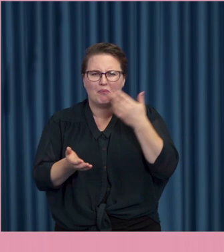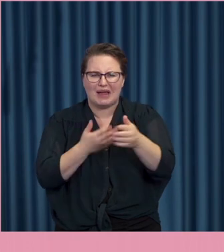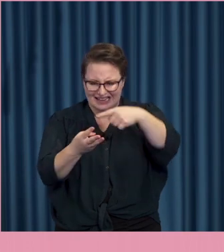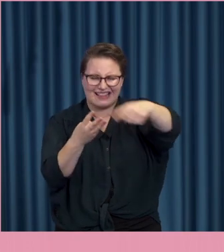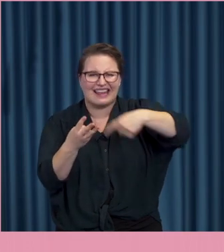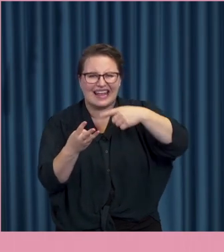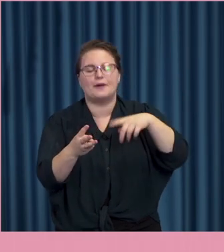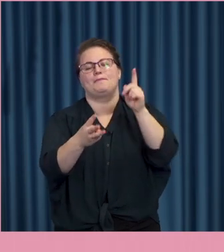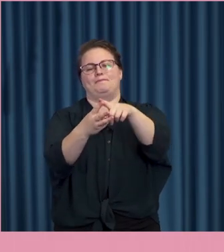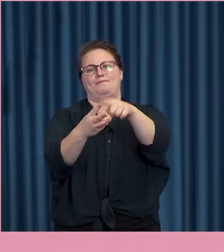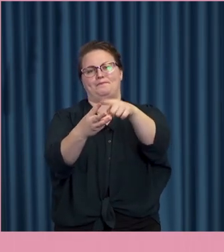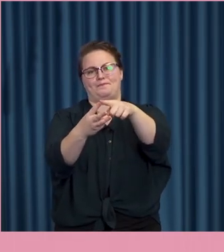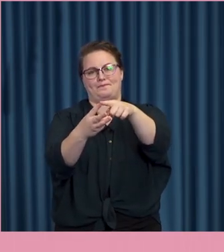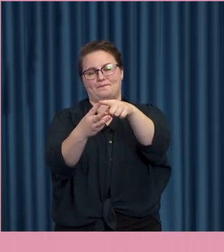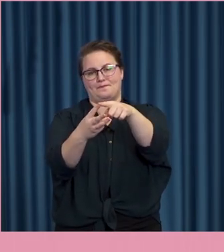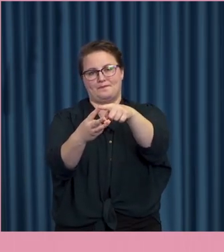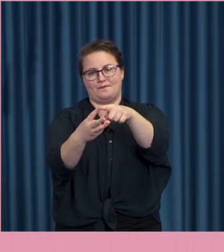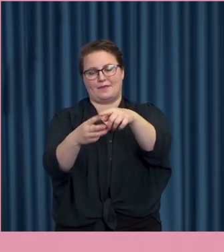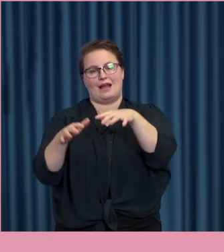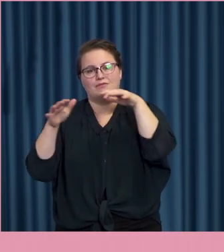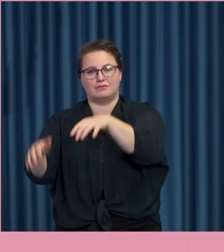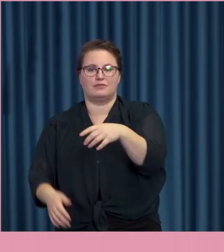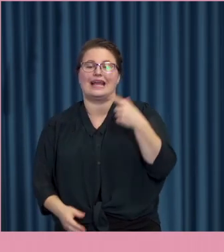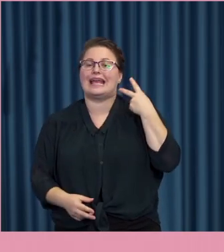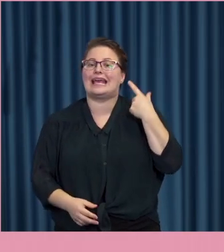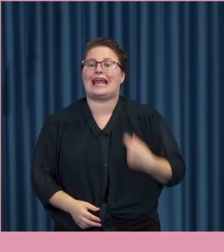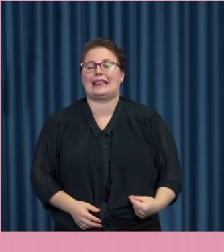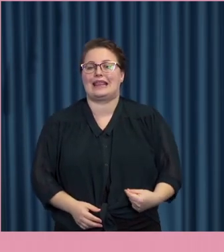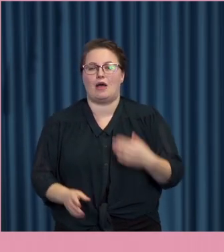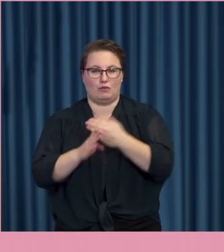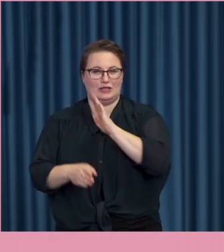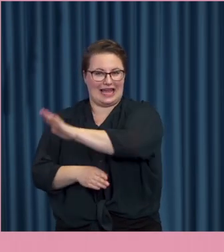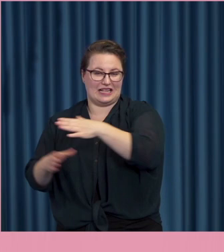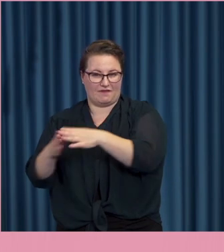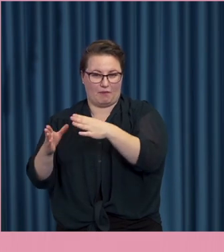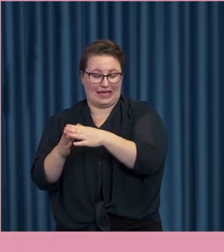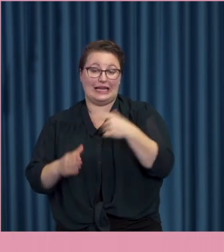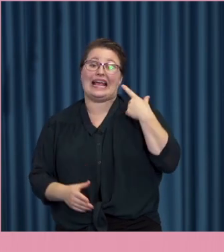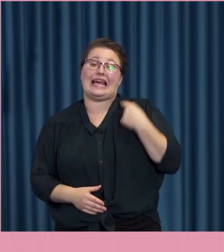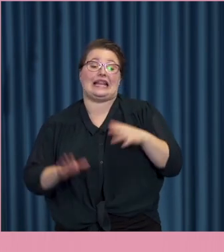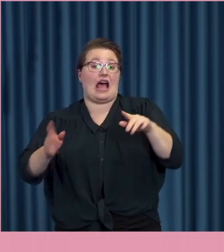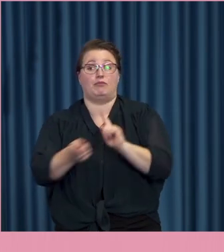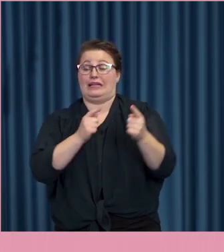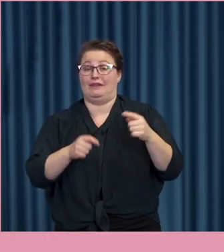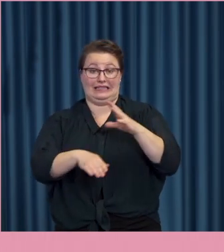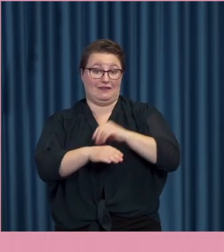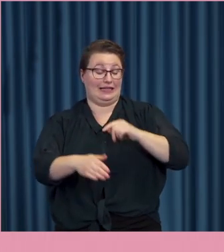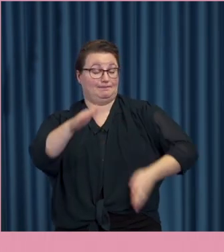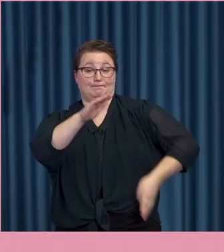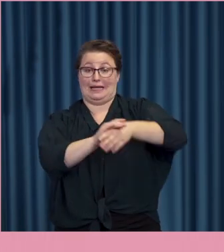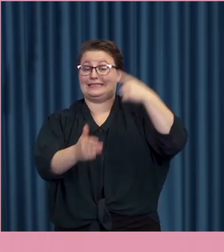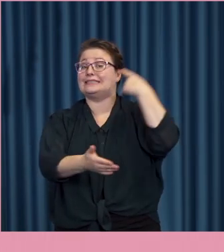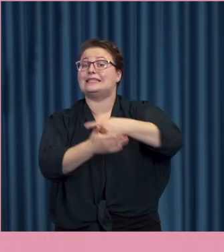fallen. Det första rör angreppet Greta Thunberg och hennes familj. Greta Thunberg har ju blivit en av Sveriges mest kända personer.